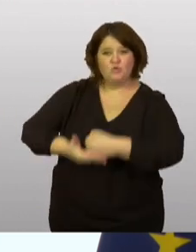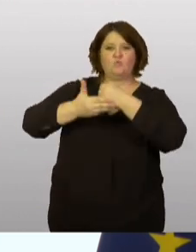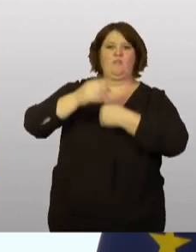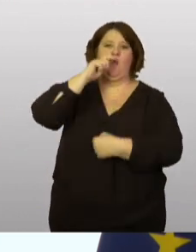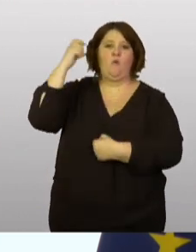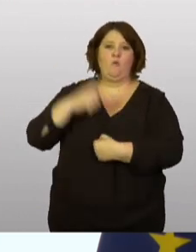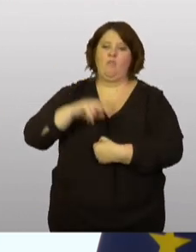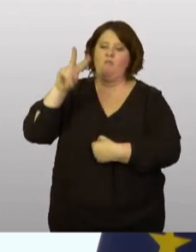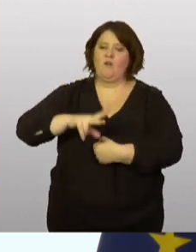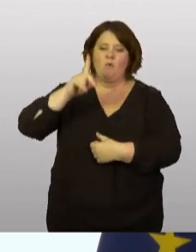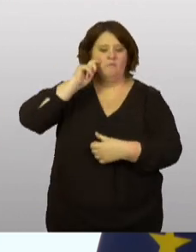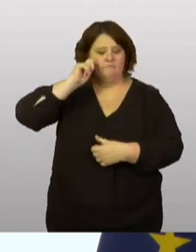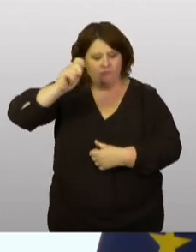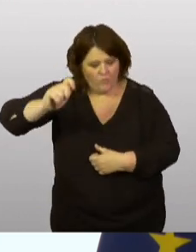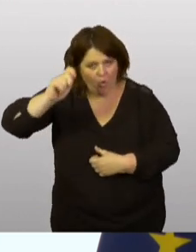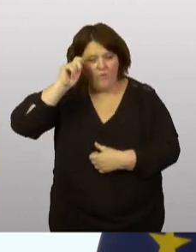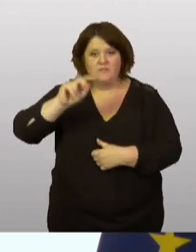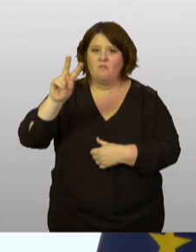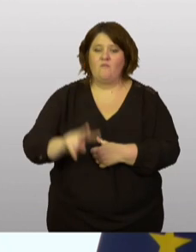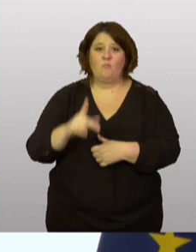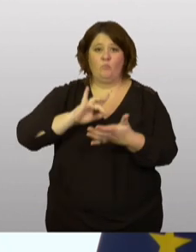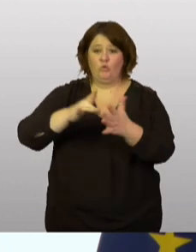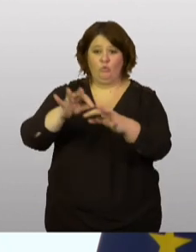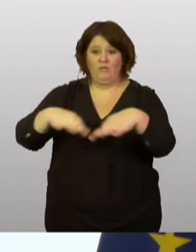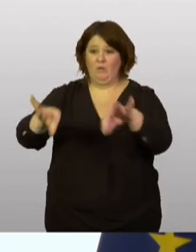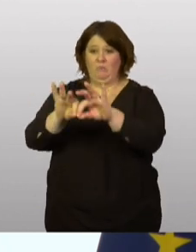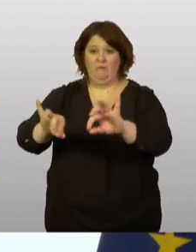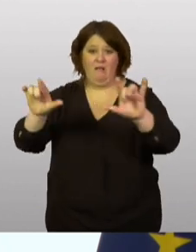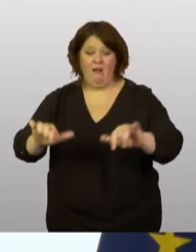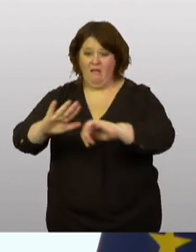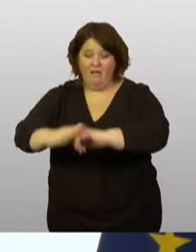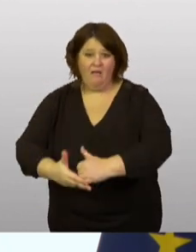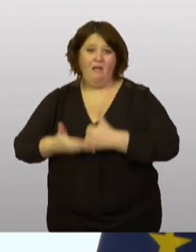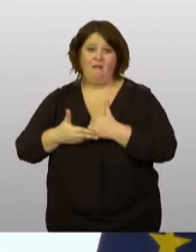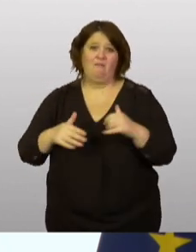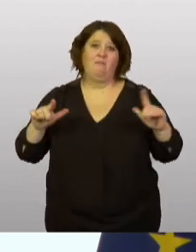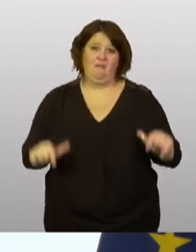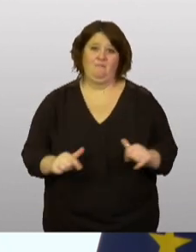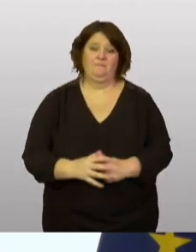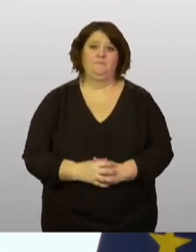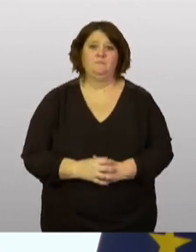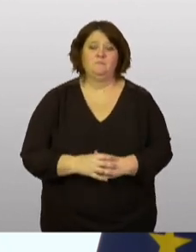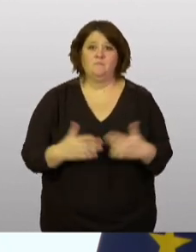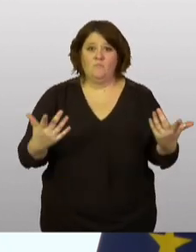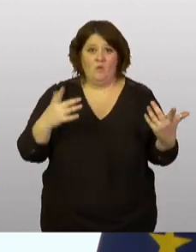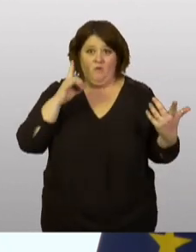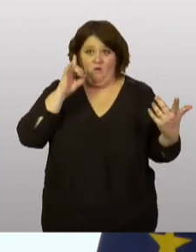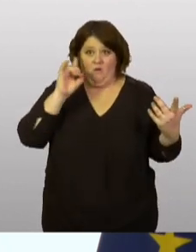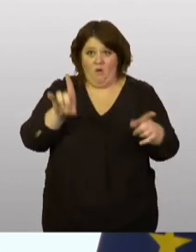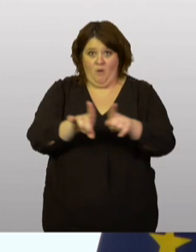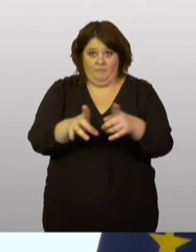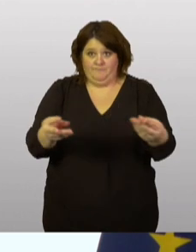sommes reconnaissants à tous les pays qui restent parmi nos